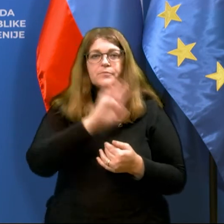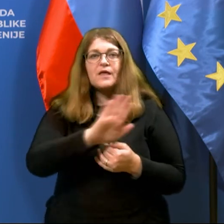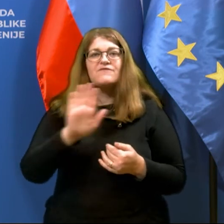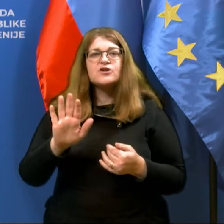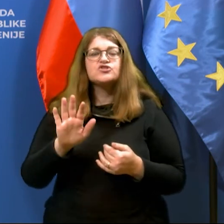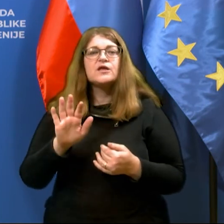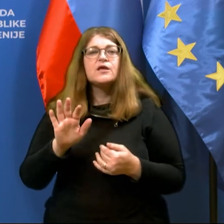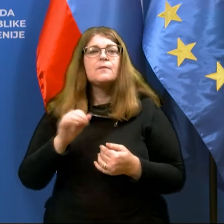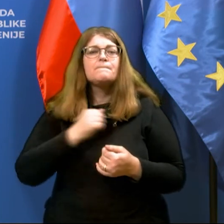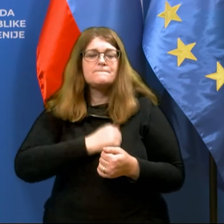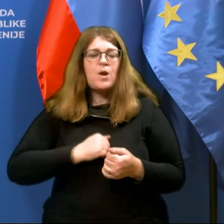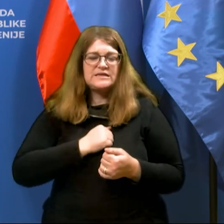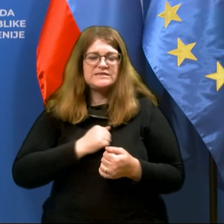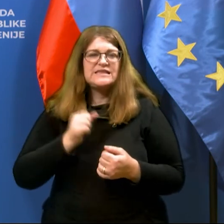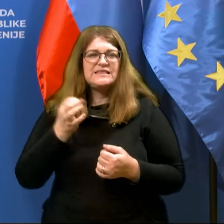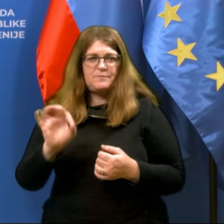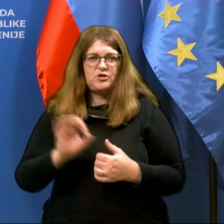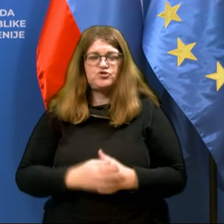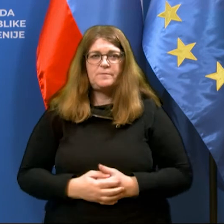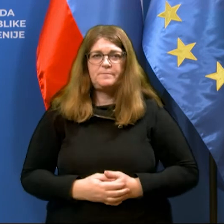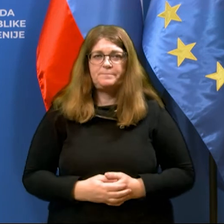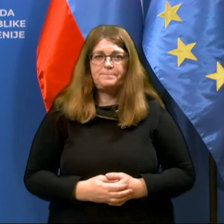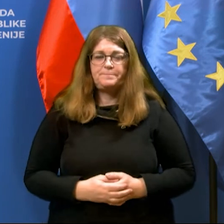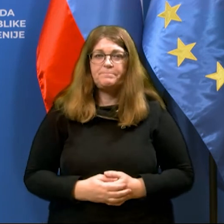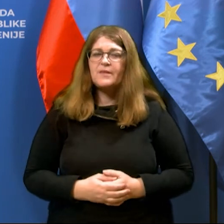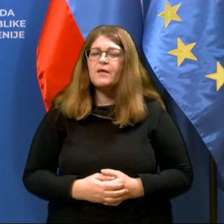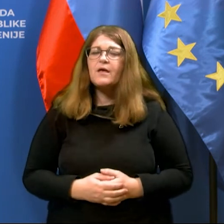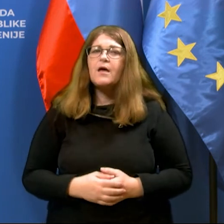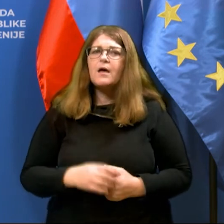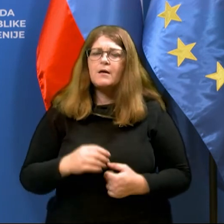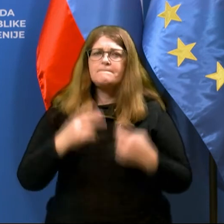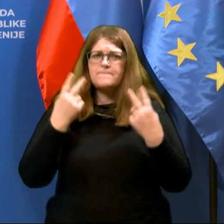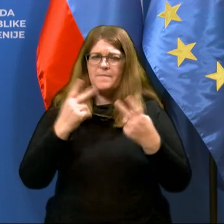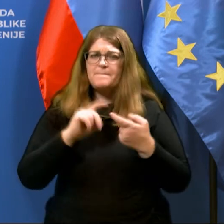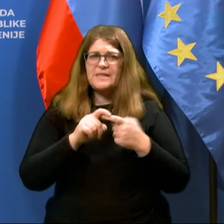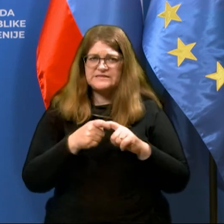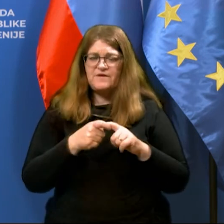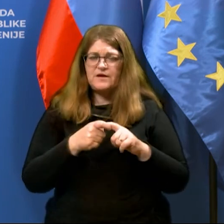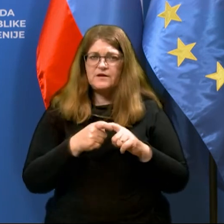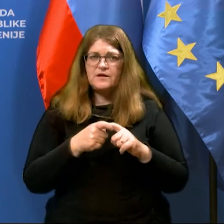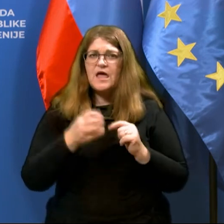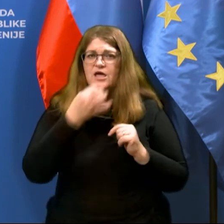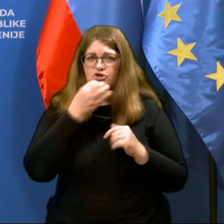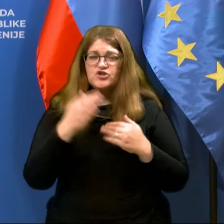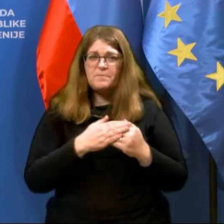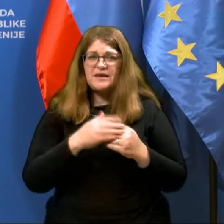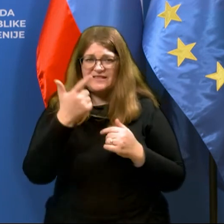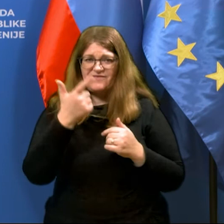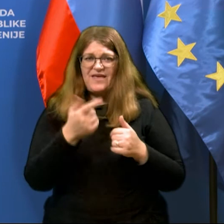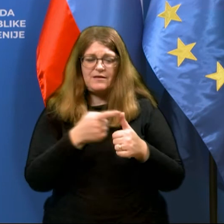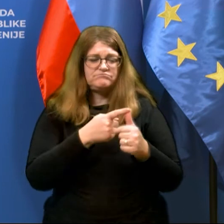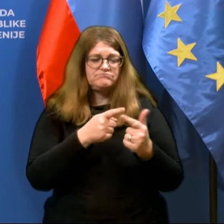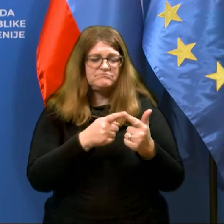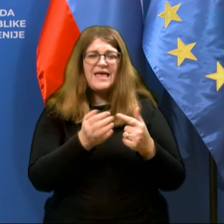simptomatske bolezni. Naj povem zelo pomembno zadevo, torej, če pri prvih dveh izjemah